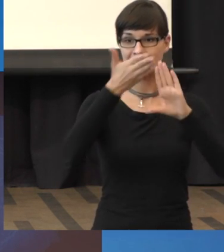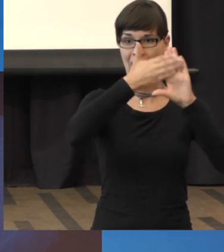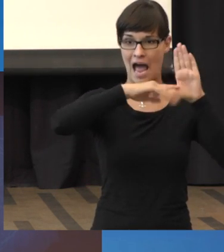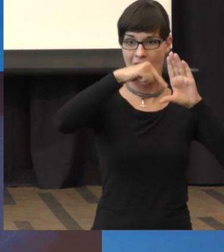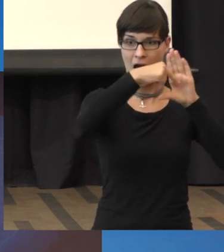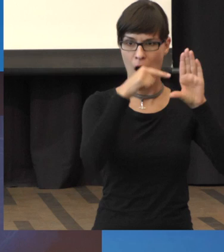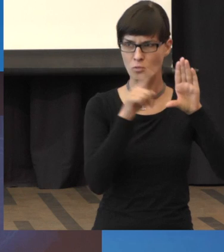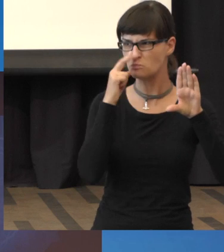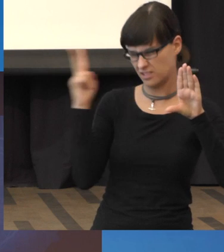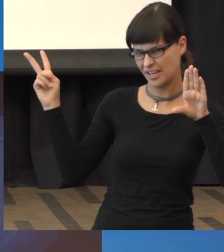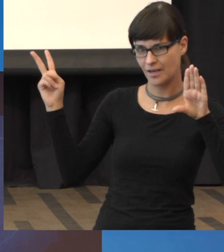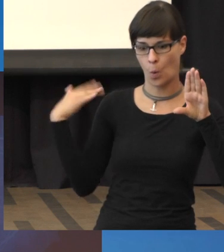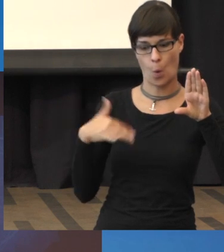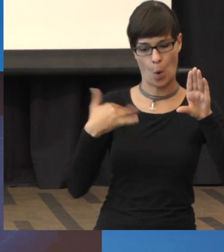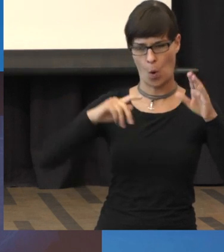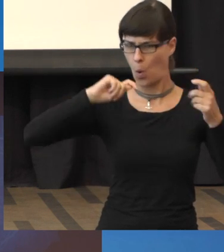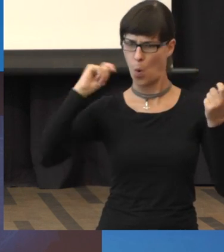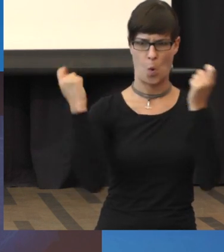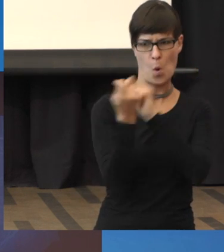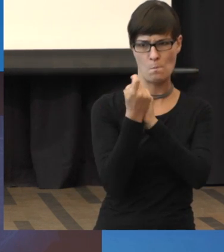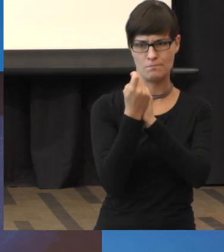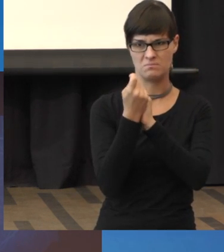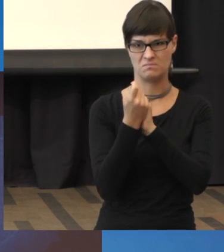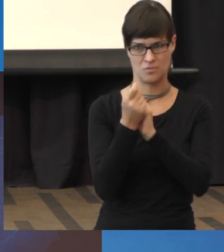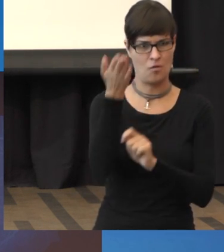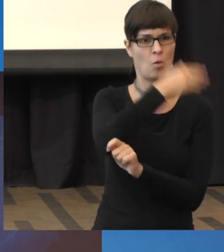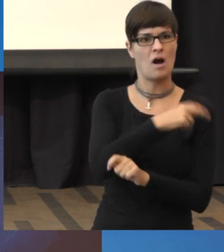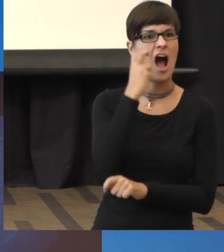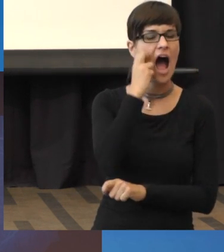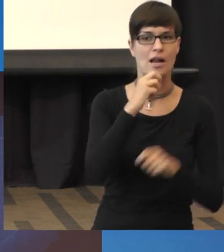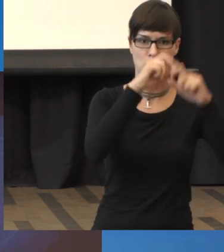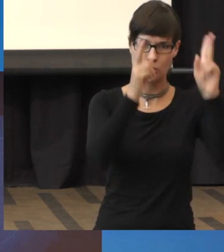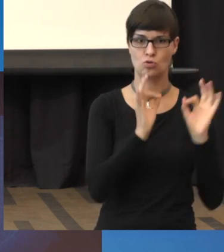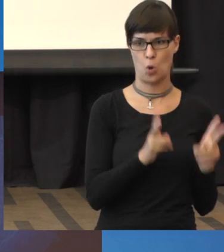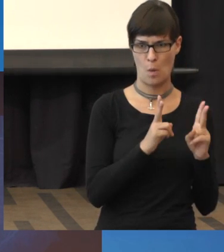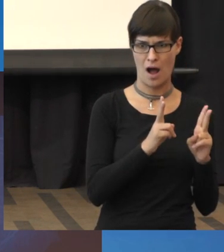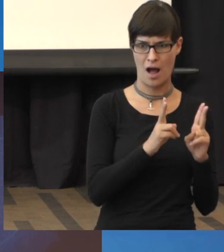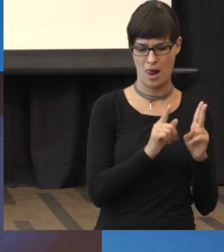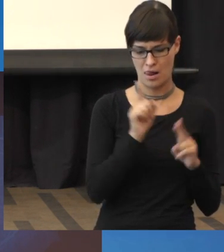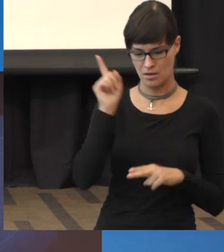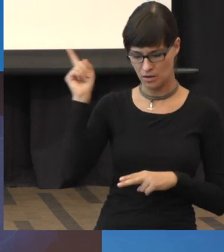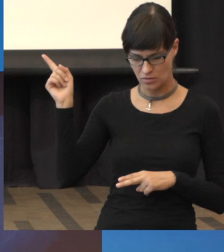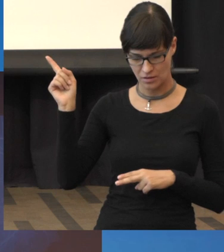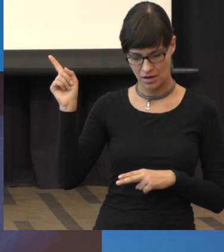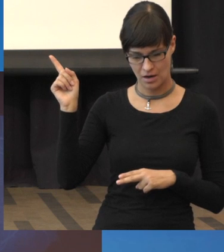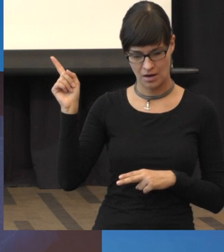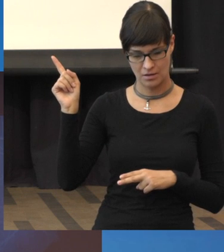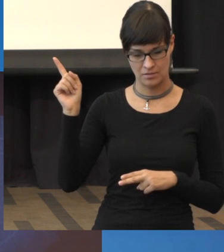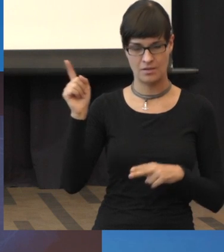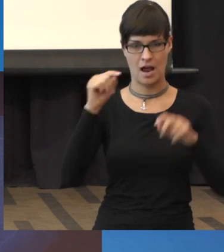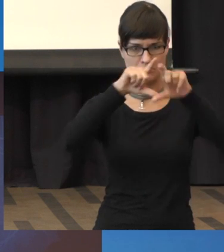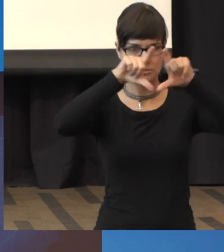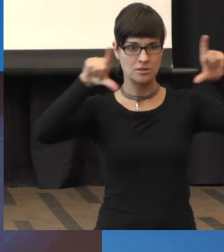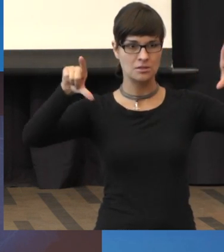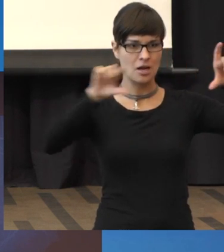offensichtlich erheblich verändert ist, wenn Sie sich das alte Bild in Erinnerung rufen. Sie sehen hier so einen Spalt, da ist also Wasser. Offensichtlich in der Netzhaut, die ist